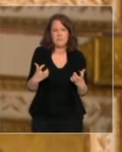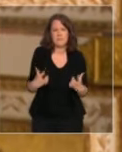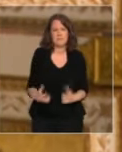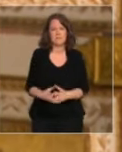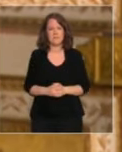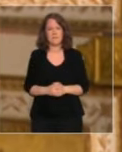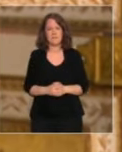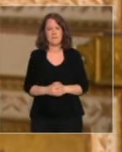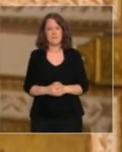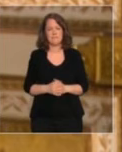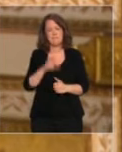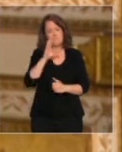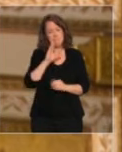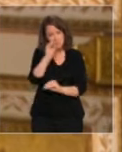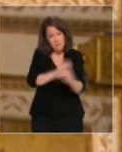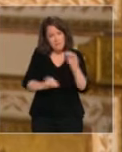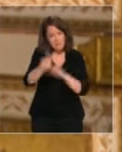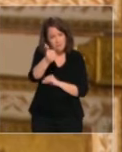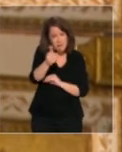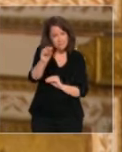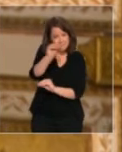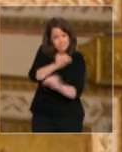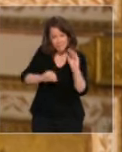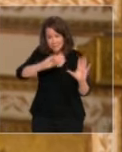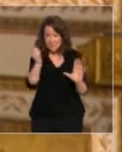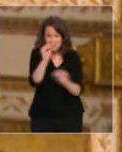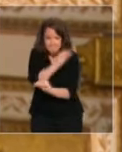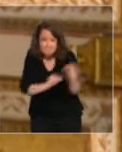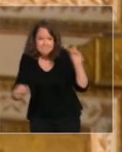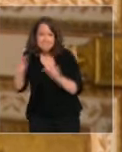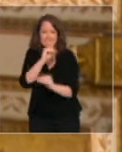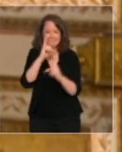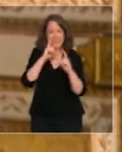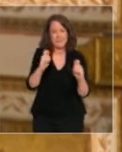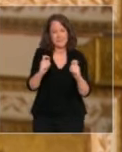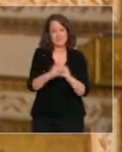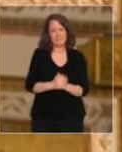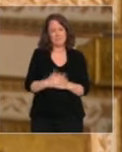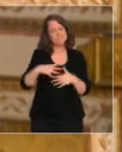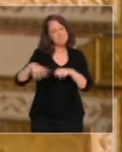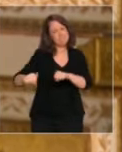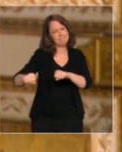Alors prenez soin de vous, prenons soin les uns des autres et nous tiendrons.